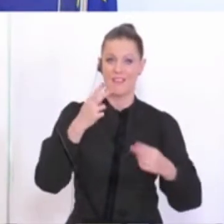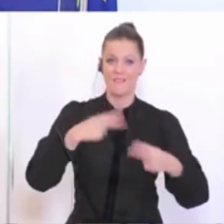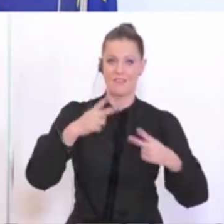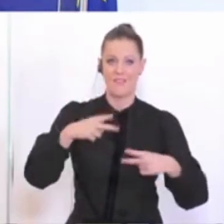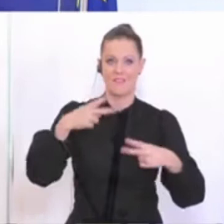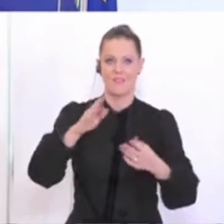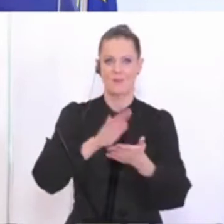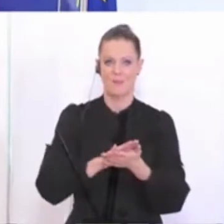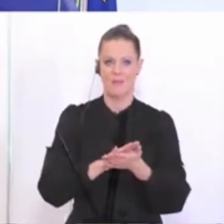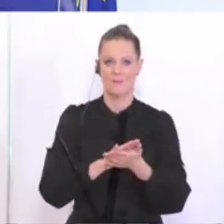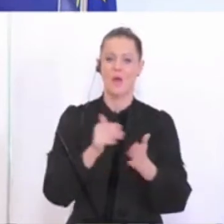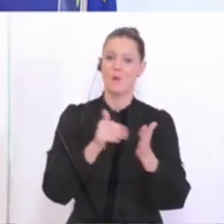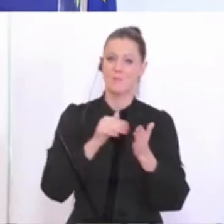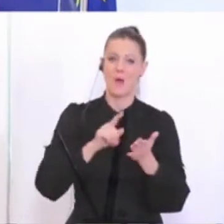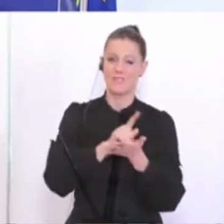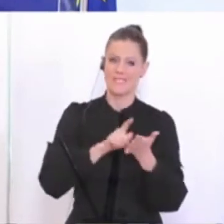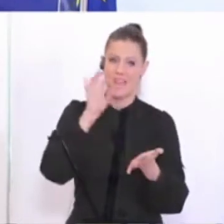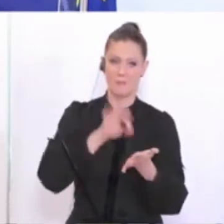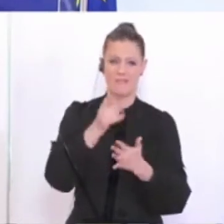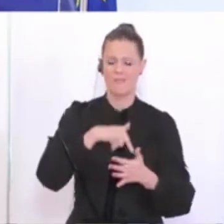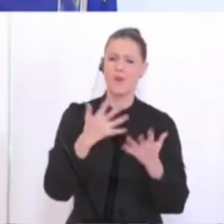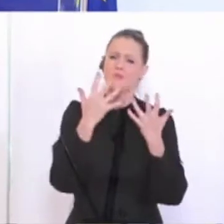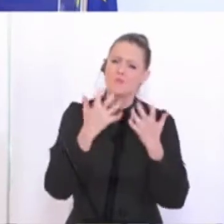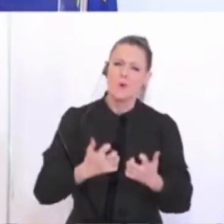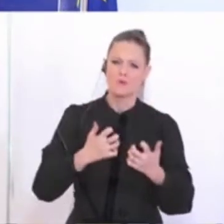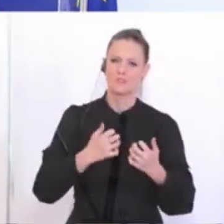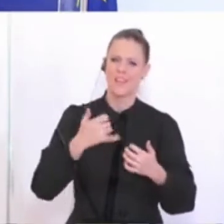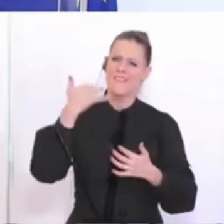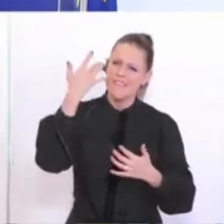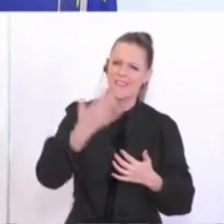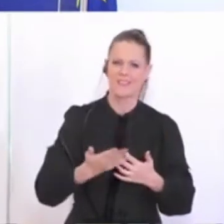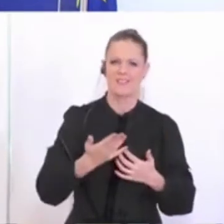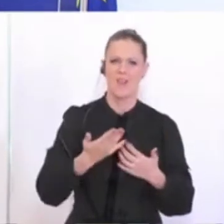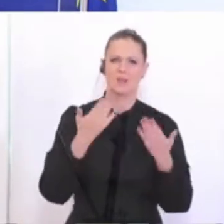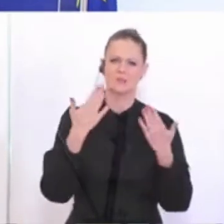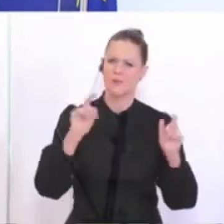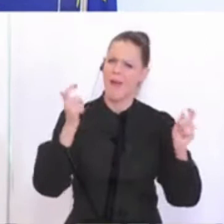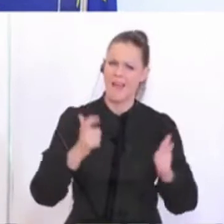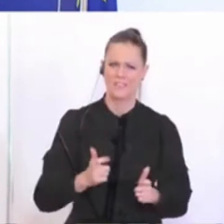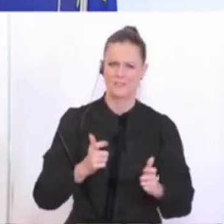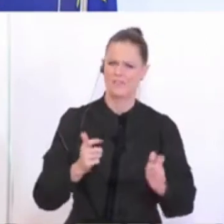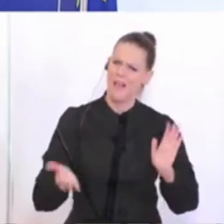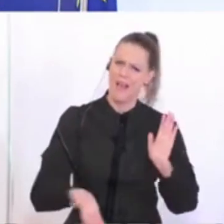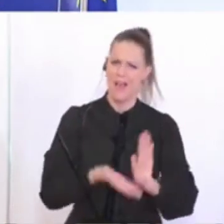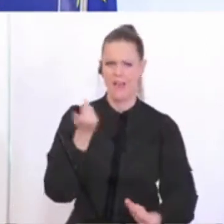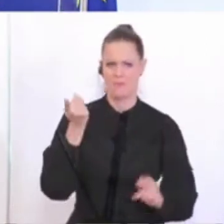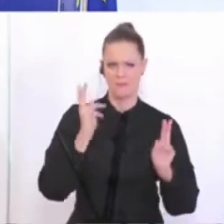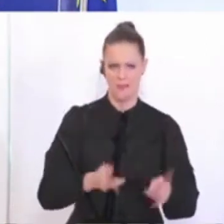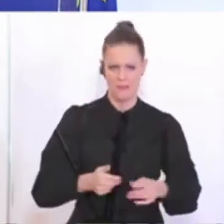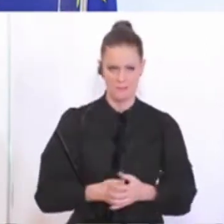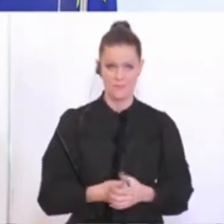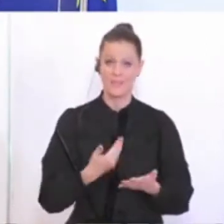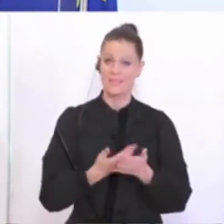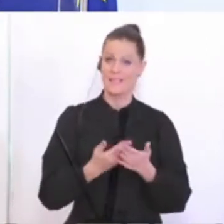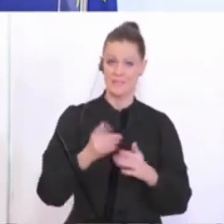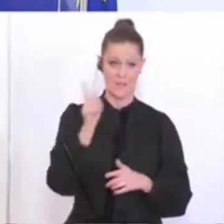diesen Zeitpunkt gibt, den wir uns, glaube ich, alle gemeinsam herbeisehnen, dass es irgendwann einmal diese ganzen Einschränkungen gar nicht mehr braucht. Also das heißt, die